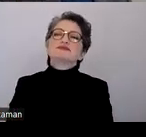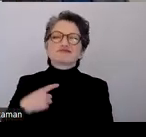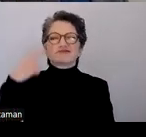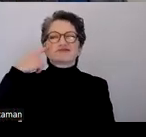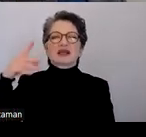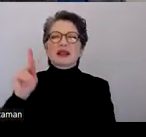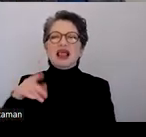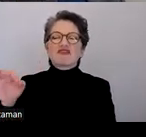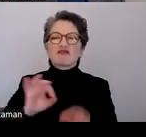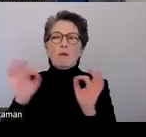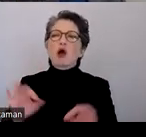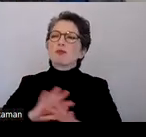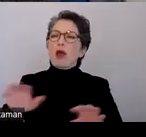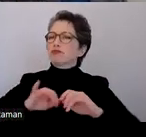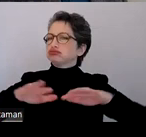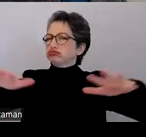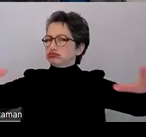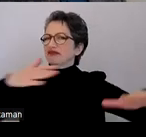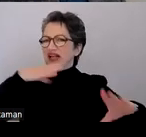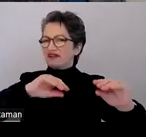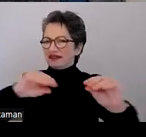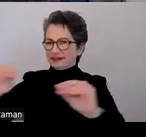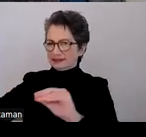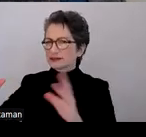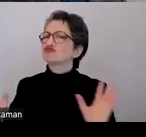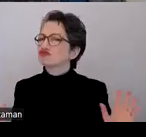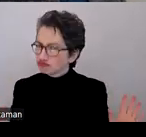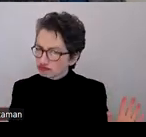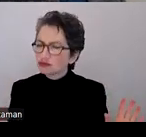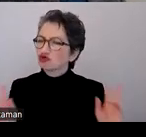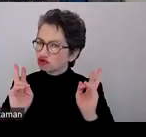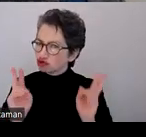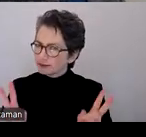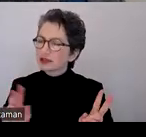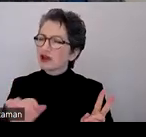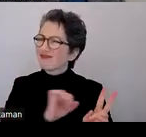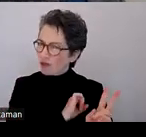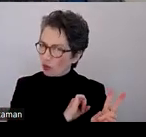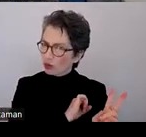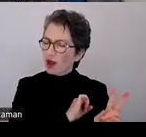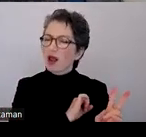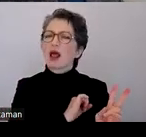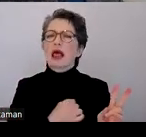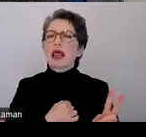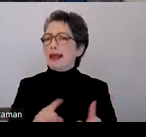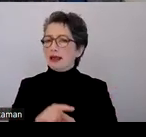überall verwendet wird, sehr viel. Es hat natürlich Vorteile. Ich sage es gleich mal, es sind zwei ganz große